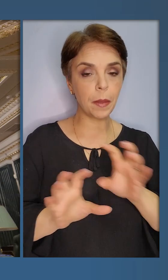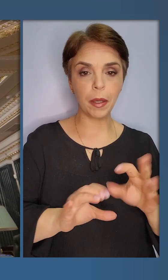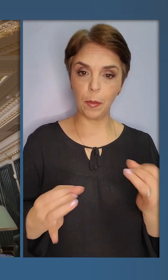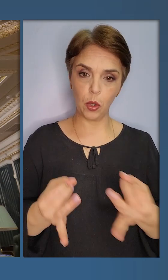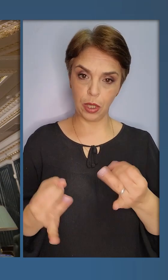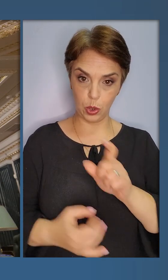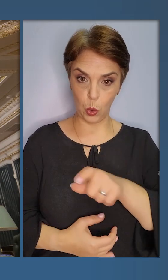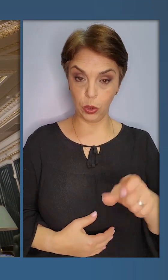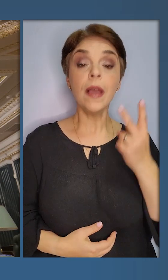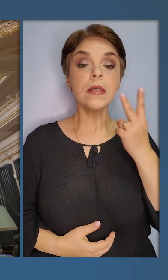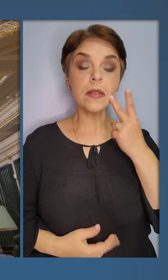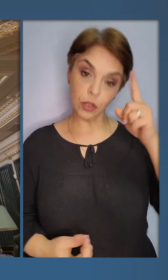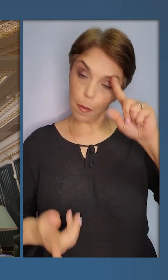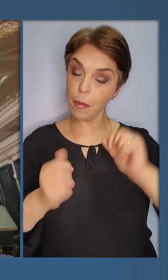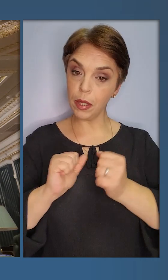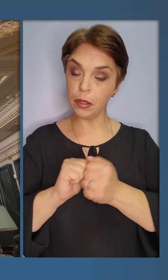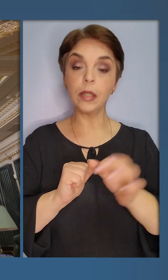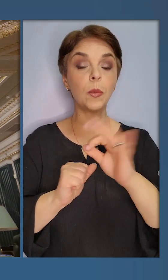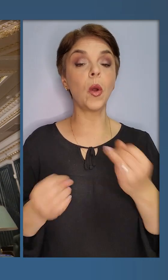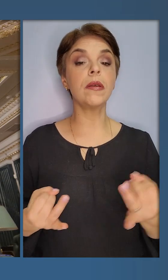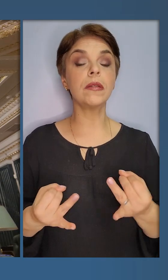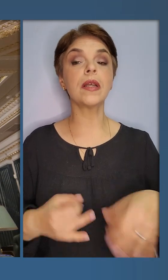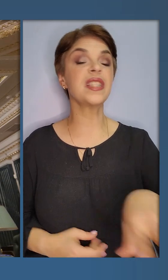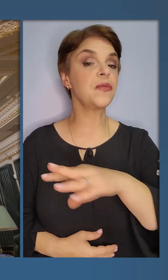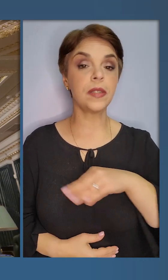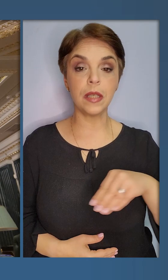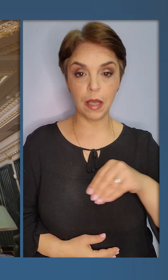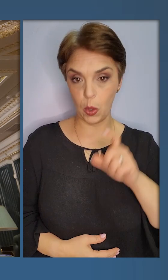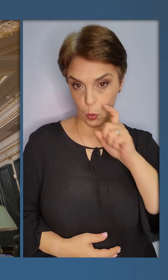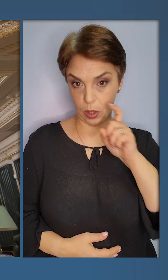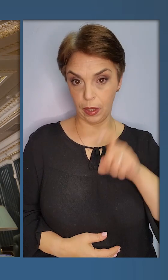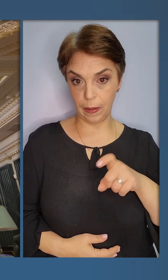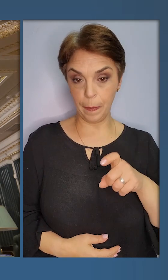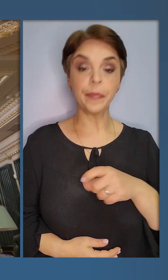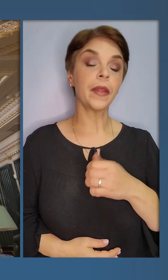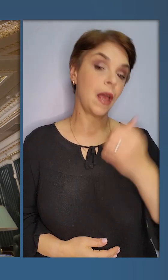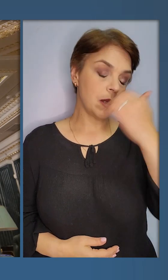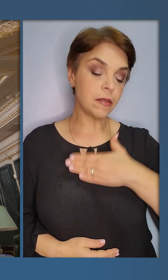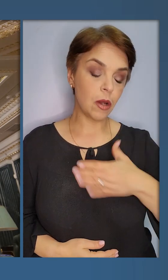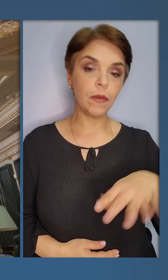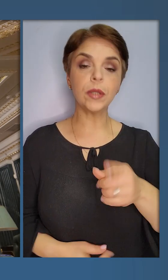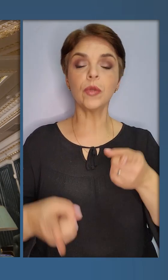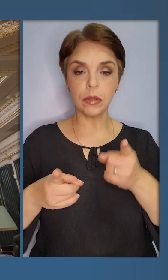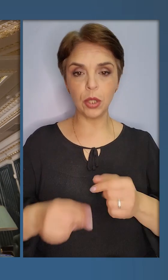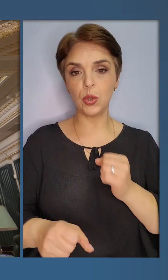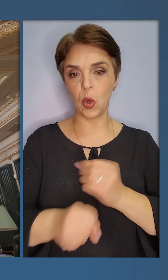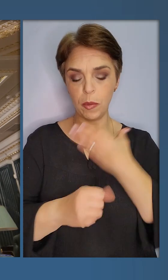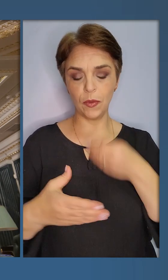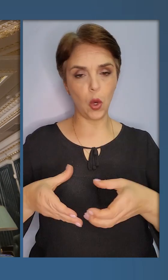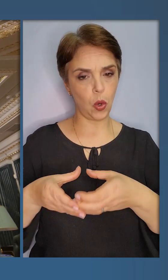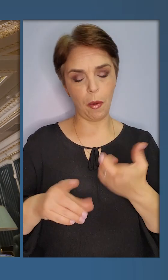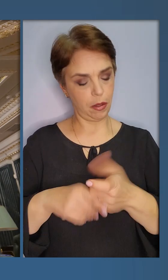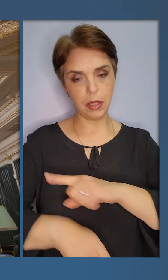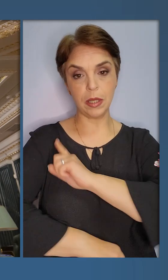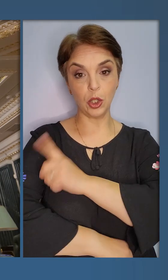дбати про інтереси людей та завжди пам'ятати про інтереси всієї України. Дякую тим, хто дійсно робить свої